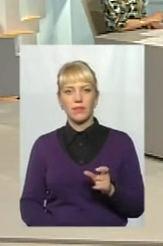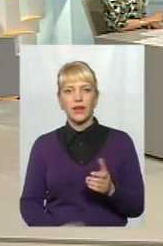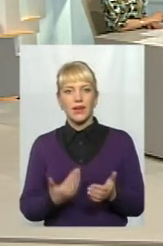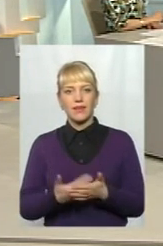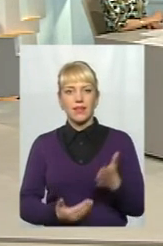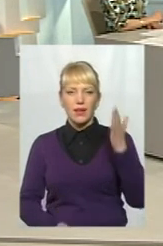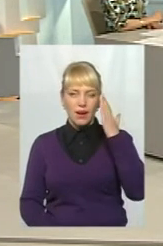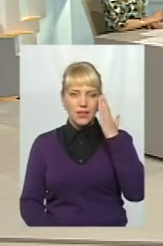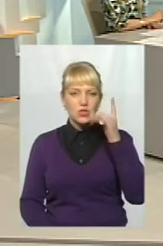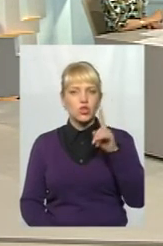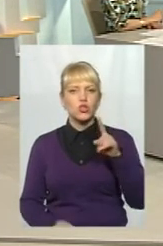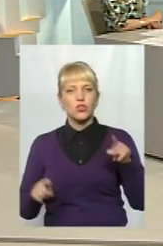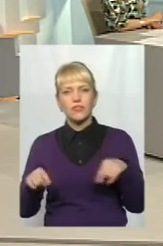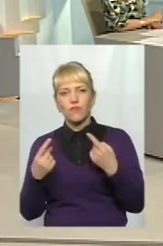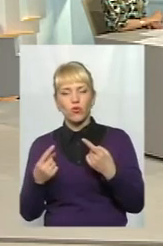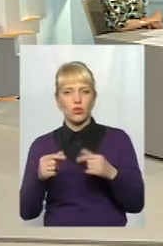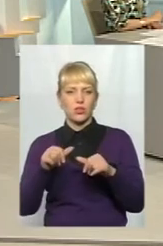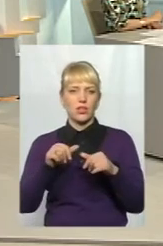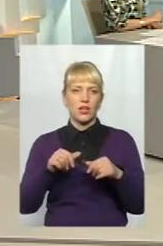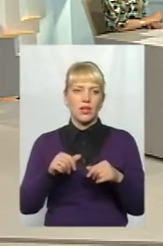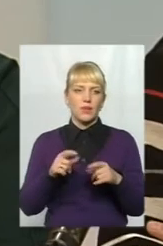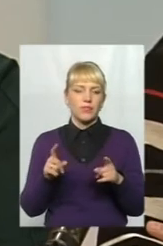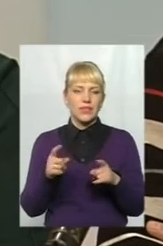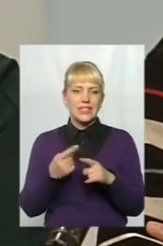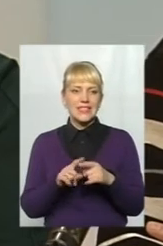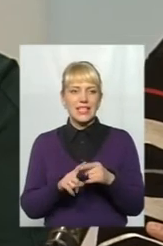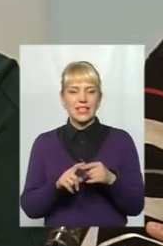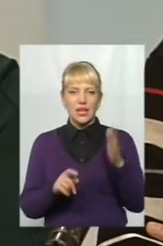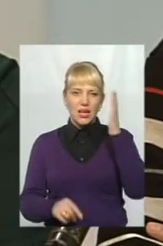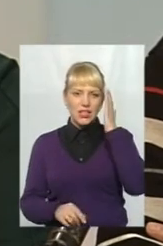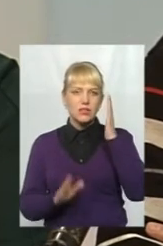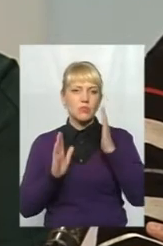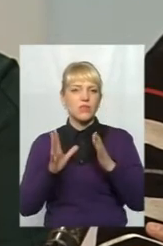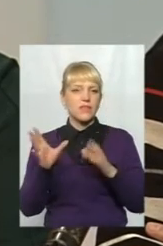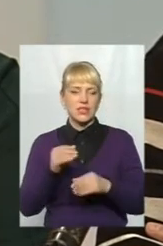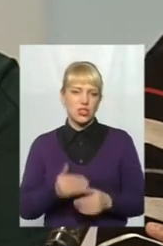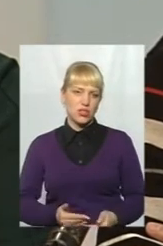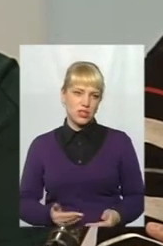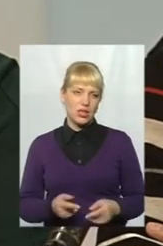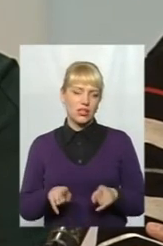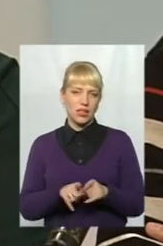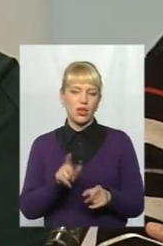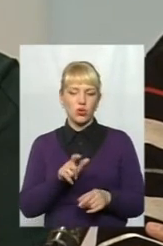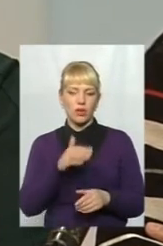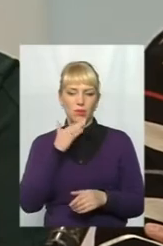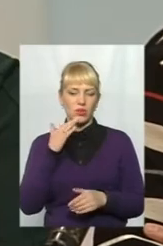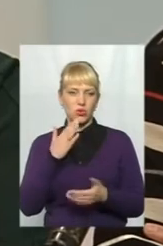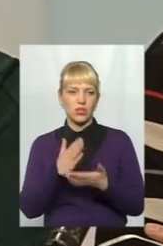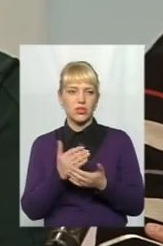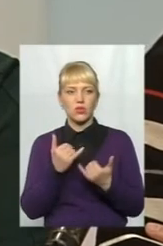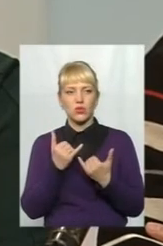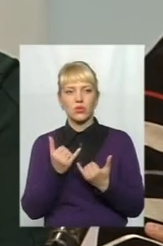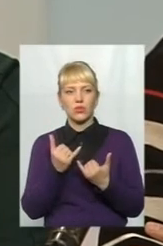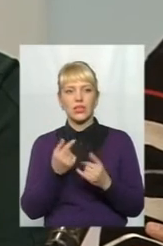такий, створювати щось, організовувати сьогодні є, цей хист буде все життя. І якщо таких людей дуже багато є сьогодні, от